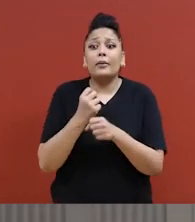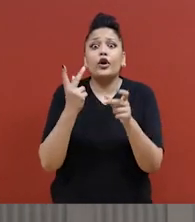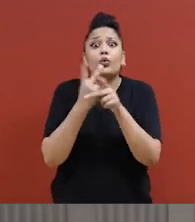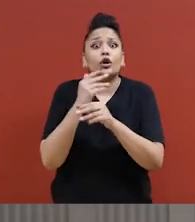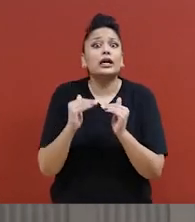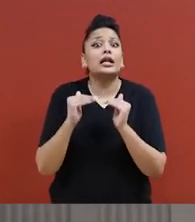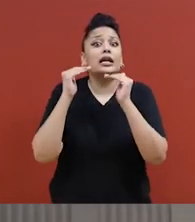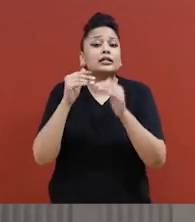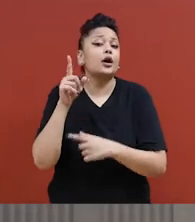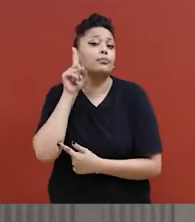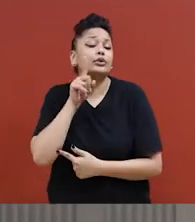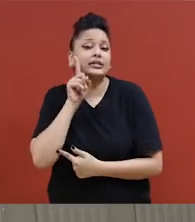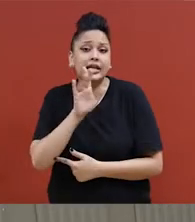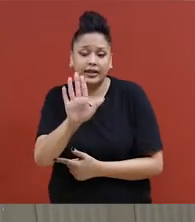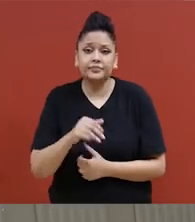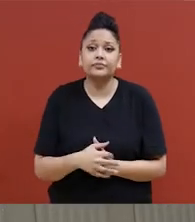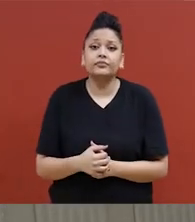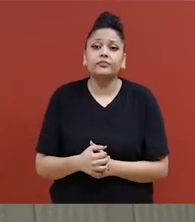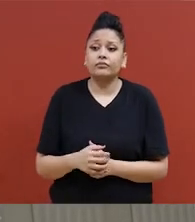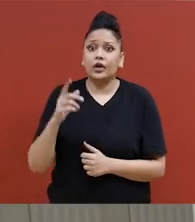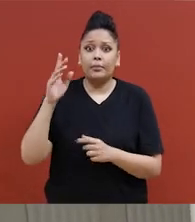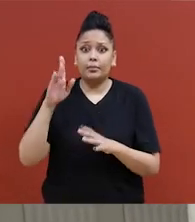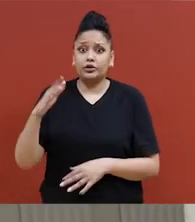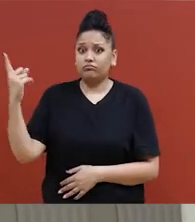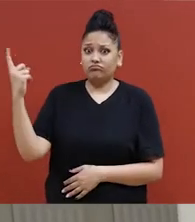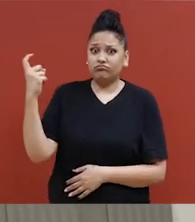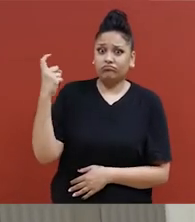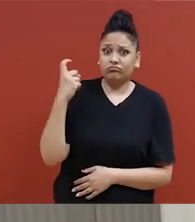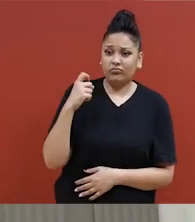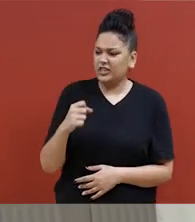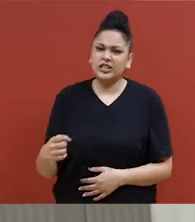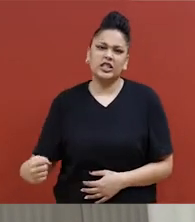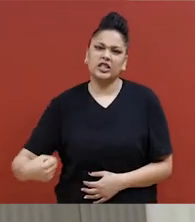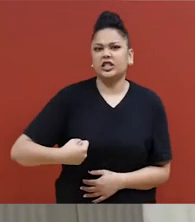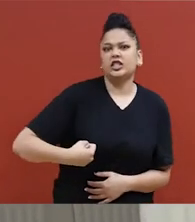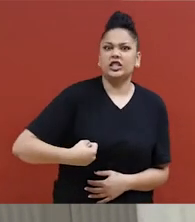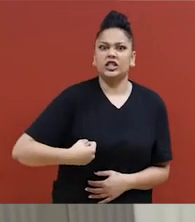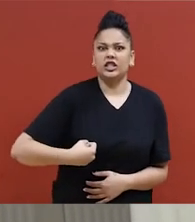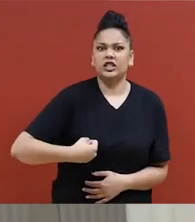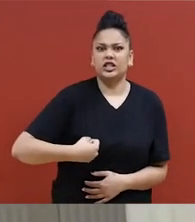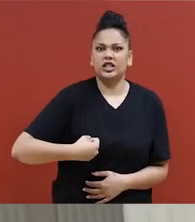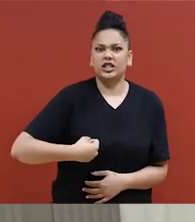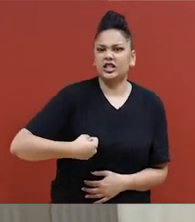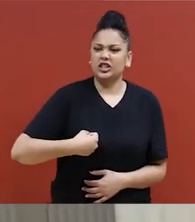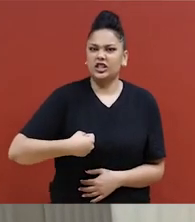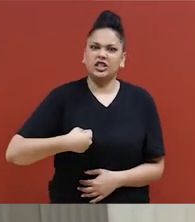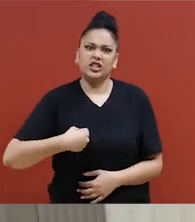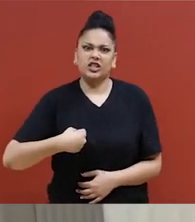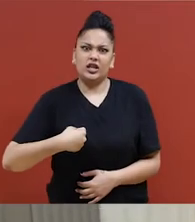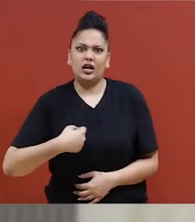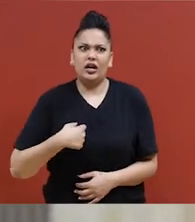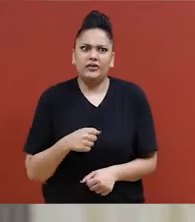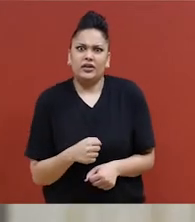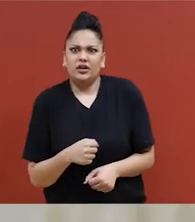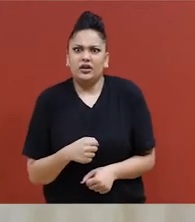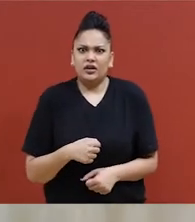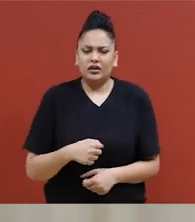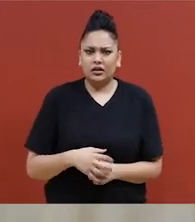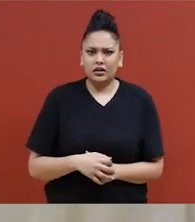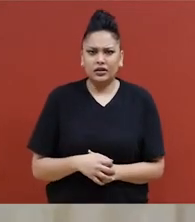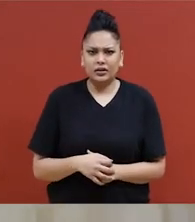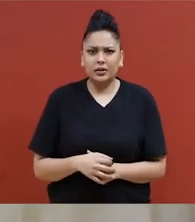approché à côté de moi, il a mis son bras autour de mon épaule. Il peut me tirer vers lui.